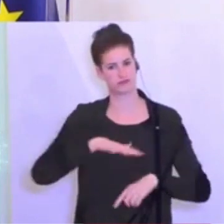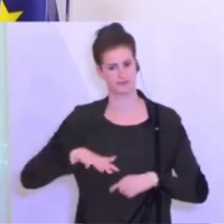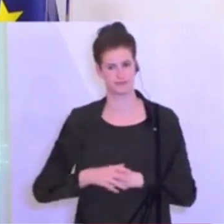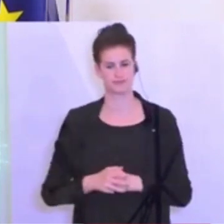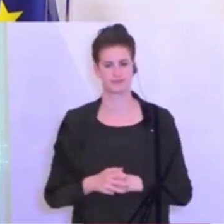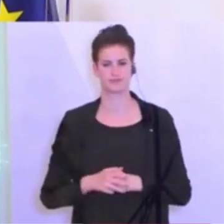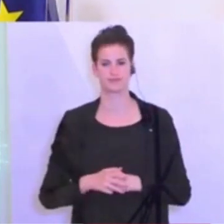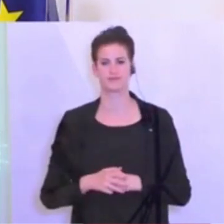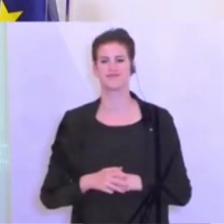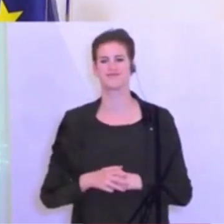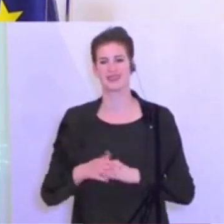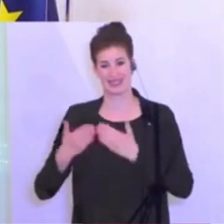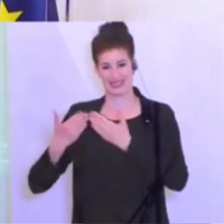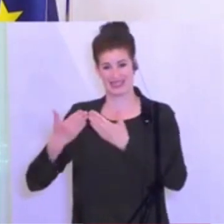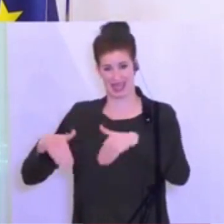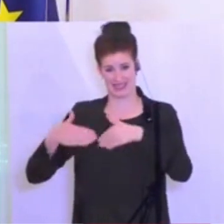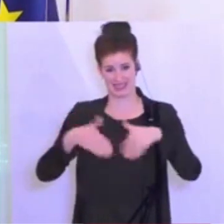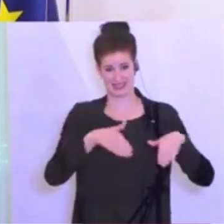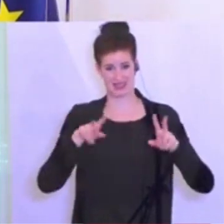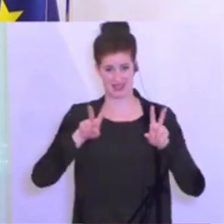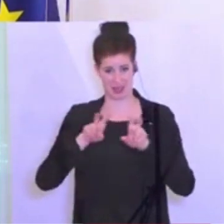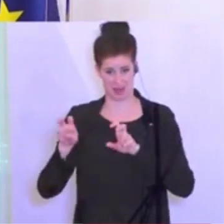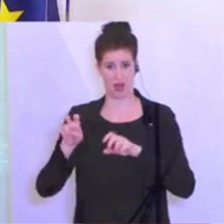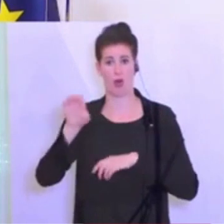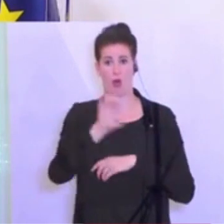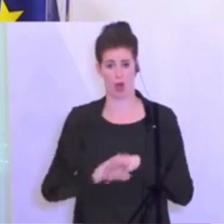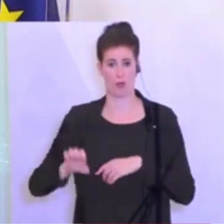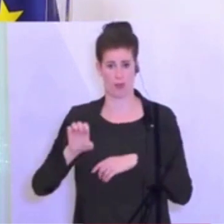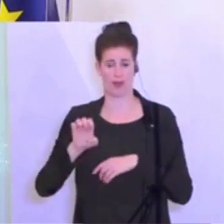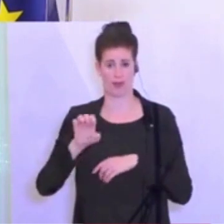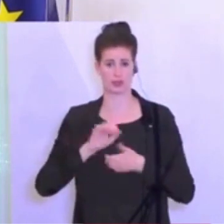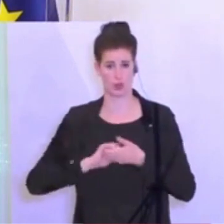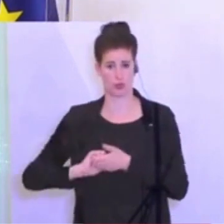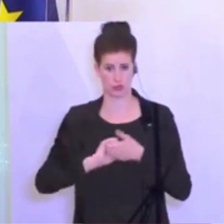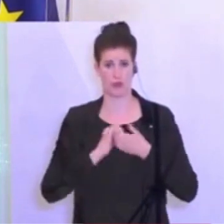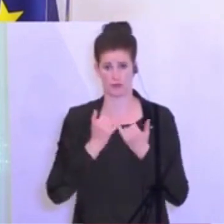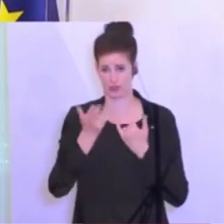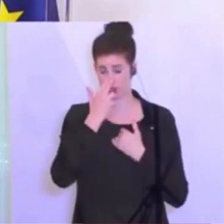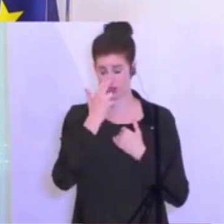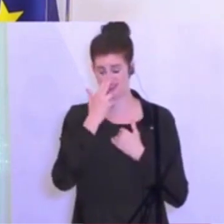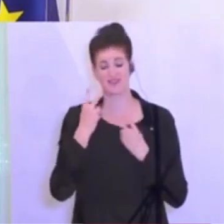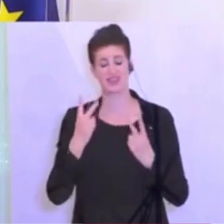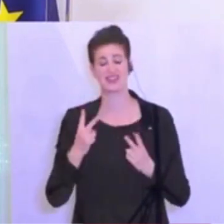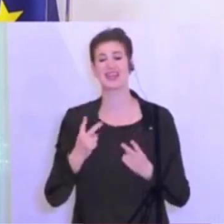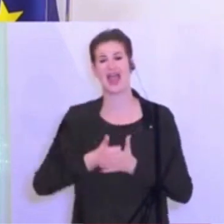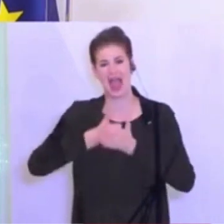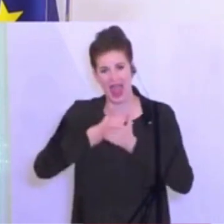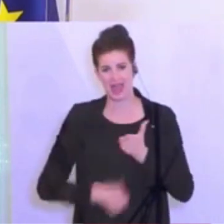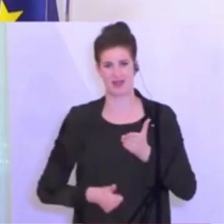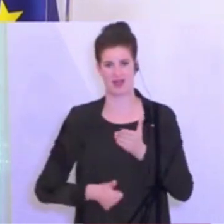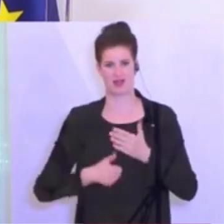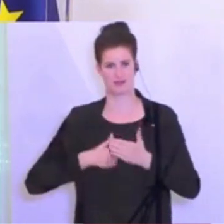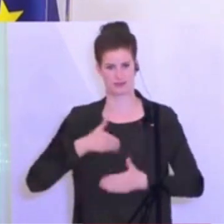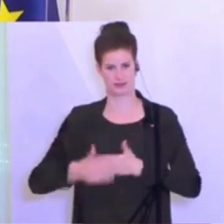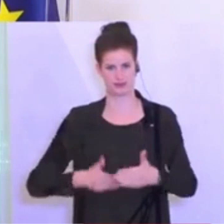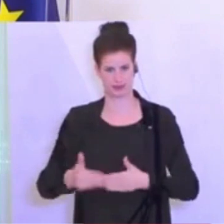Was das Grenzregime in der Europäischen Union betrifft, haben wir als Österreich immer darauf gedrängt, dass es ein einheitliches Vorgehen geben soll, dass es ein